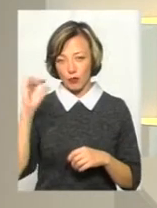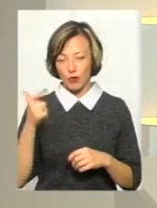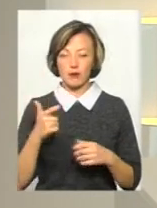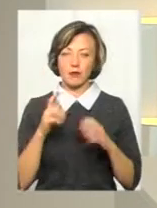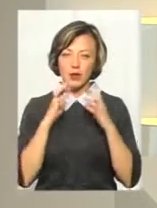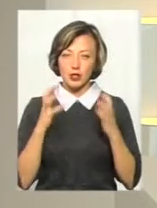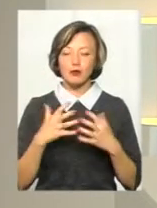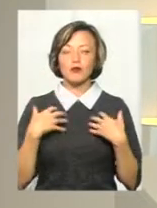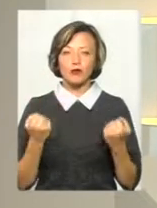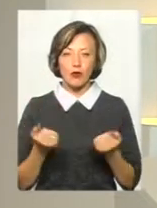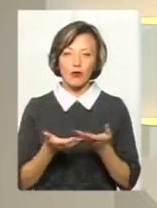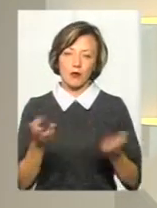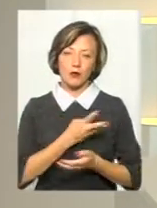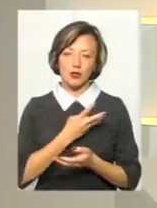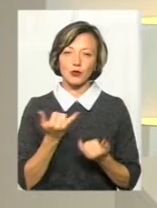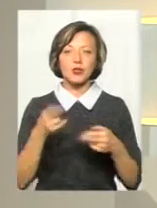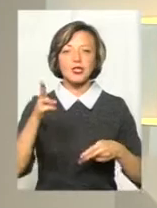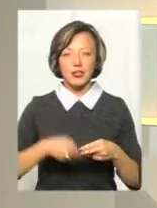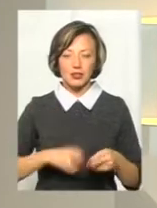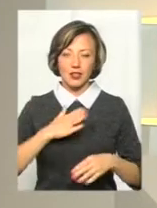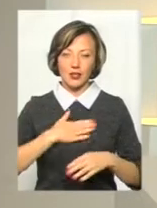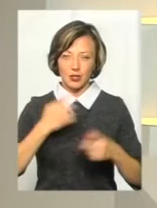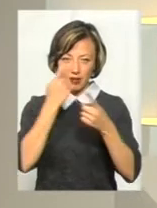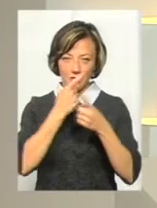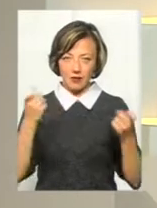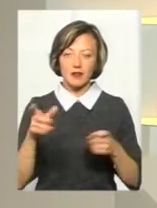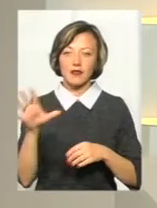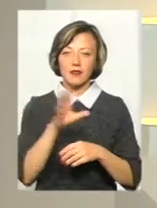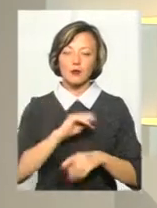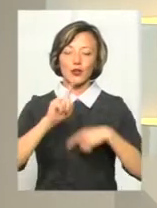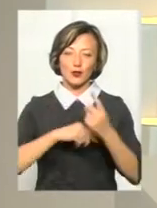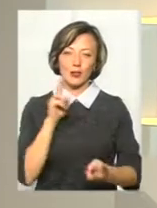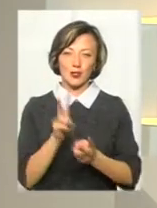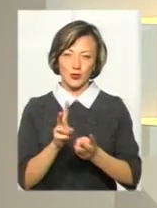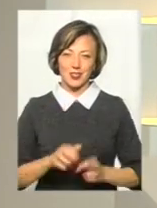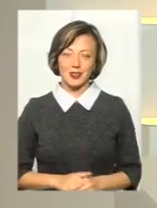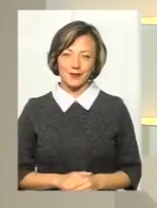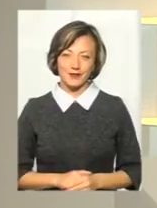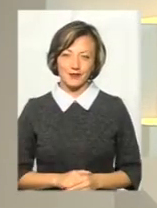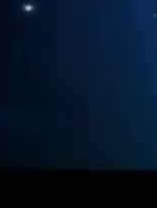здорові. І з цими поважаннями сьогодні ми закінчуємо наш ефір. Усім до наступних зустрічей.